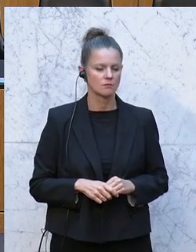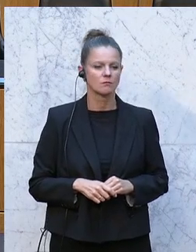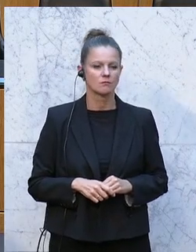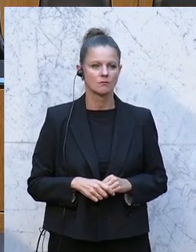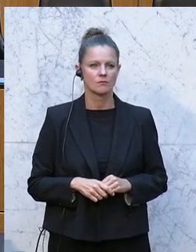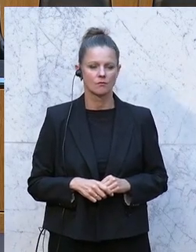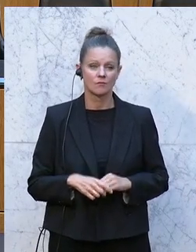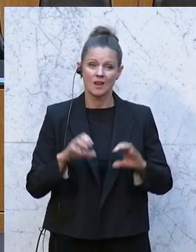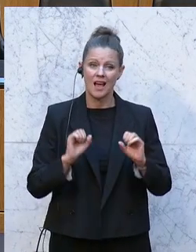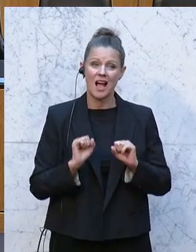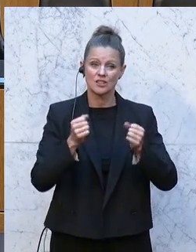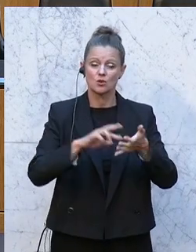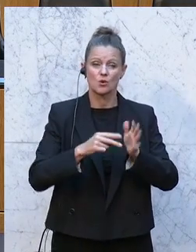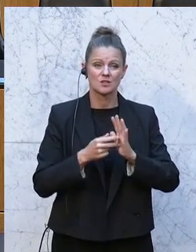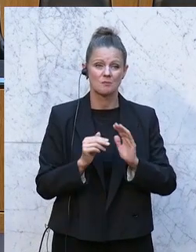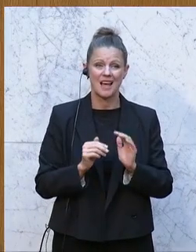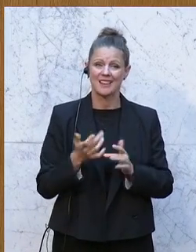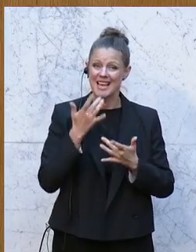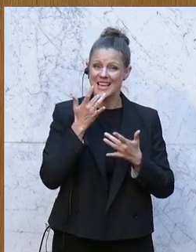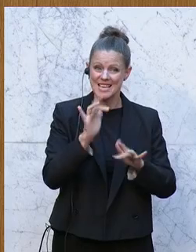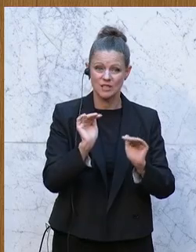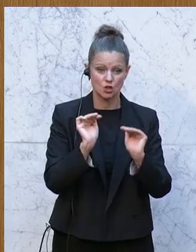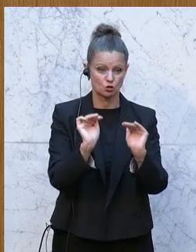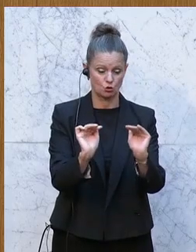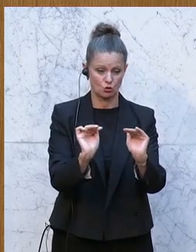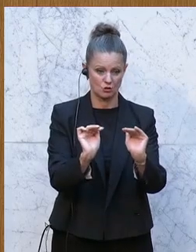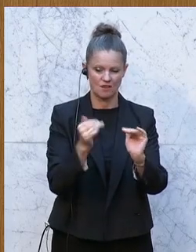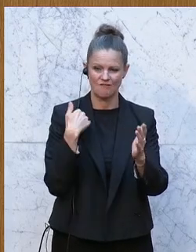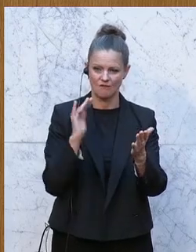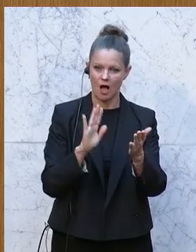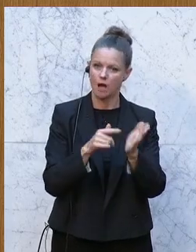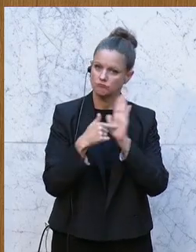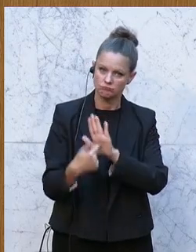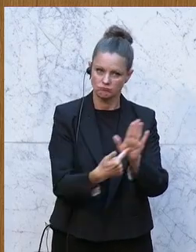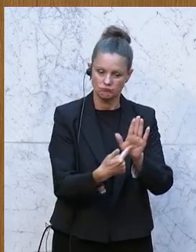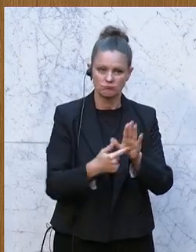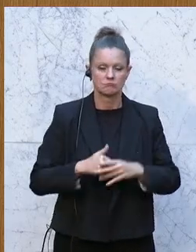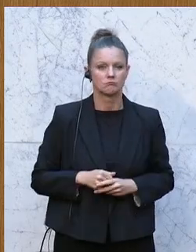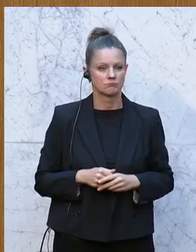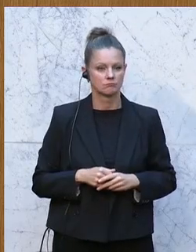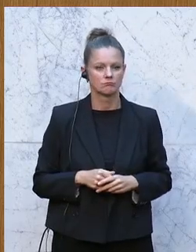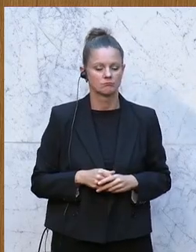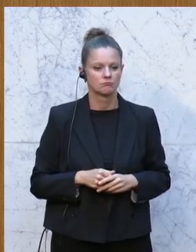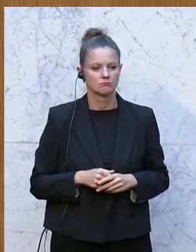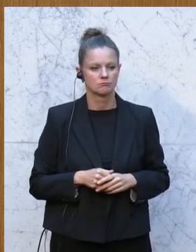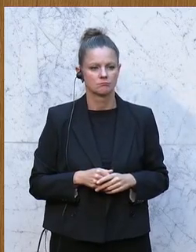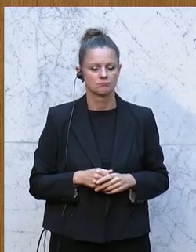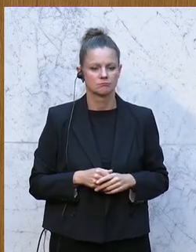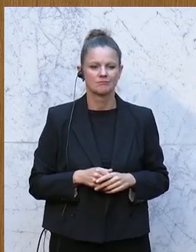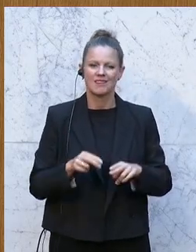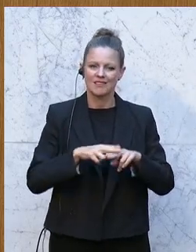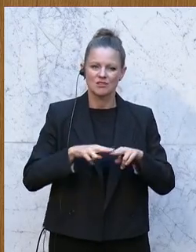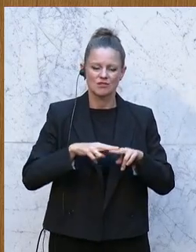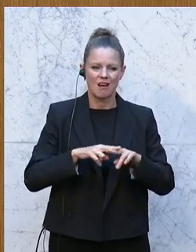Der Aktionsplan Hitzeschutz wurde vorgestellt. Und wie so oft in den nationalen